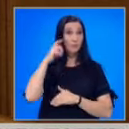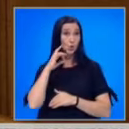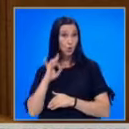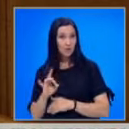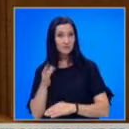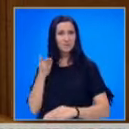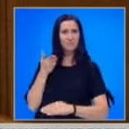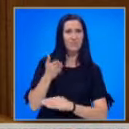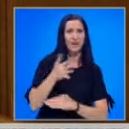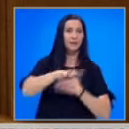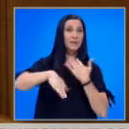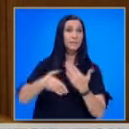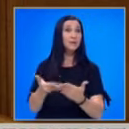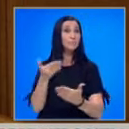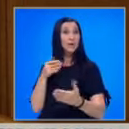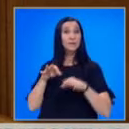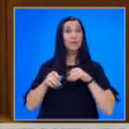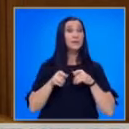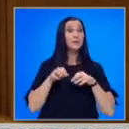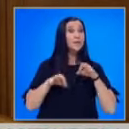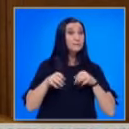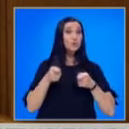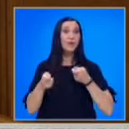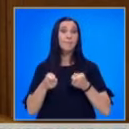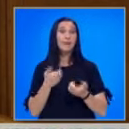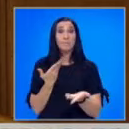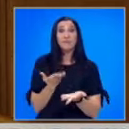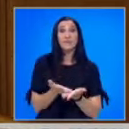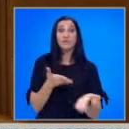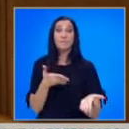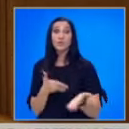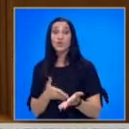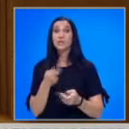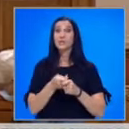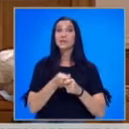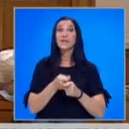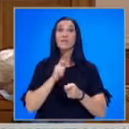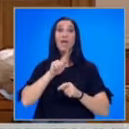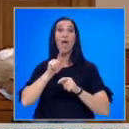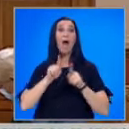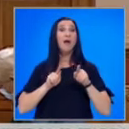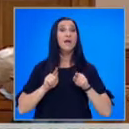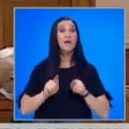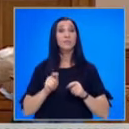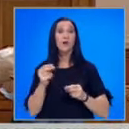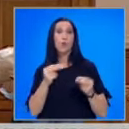Рашков за директна намеса пред изборната кампания при представането на мотивите за създаване на анкетната комисия. ГЕРБ,